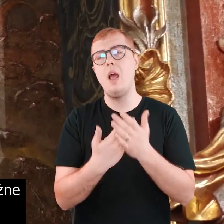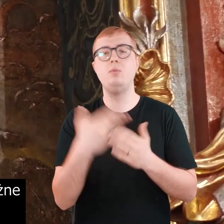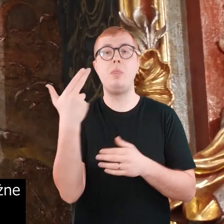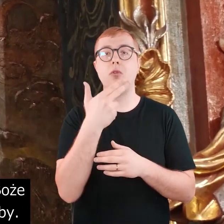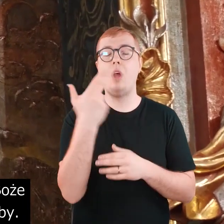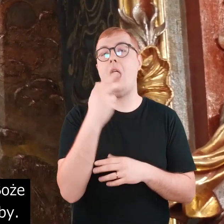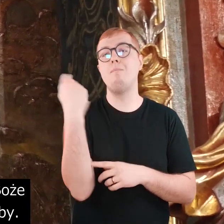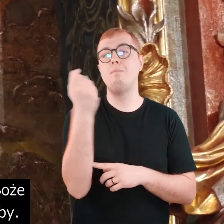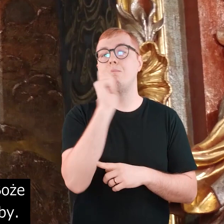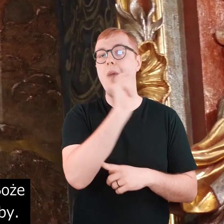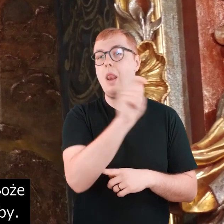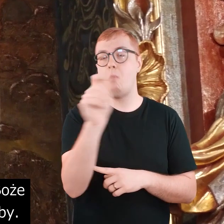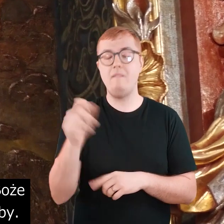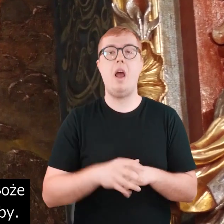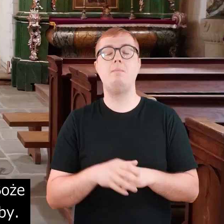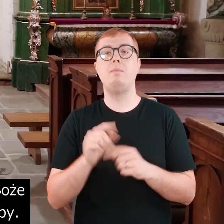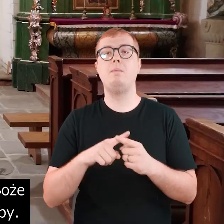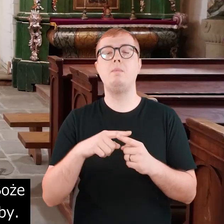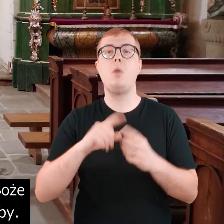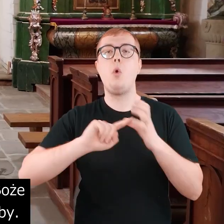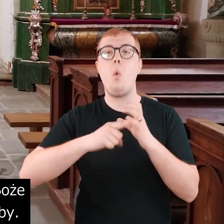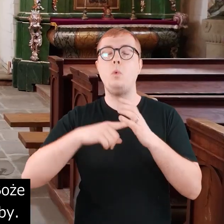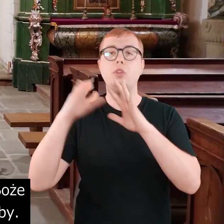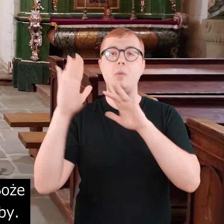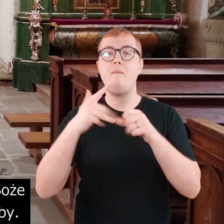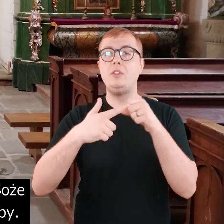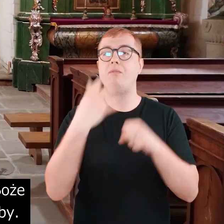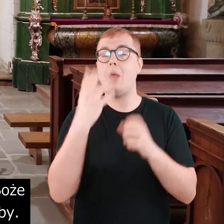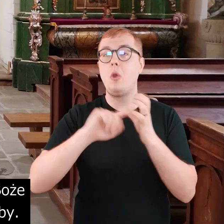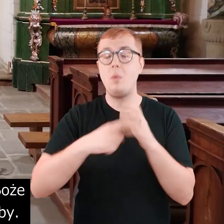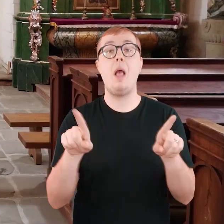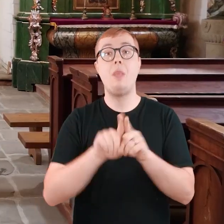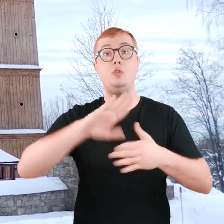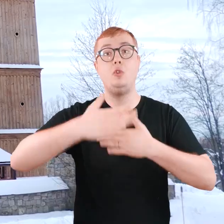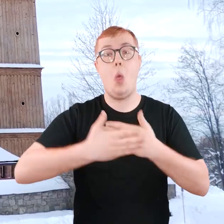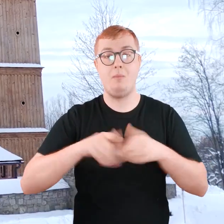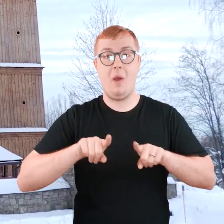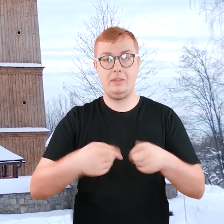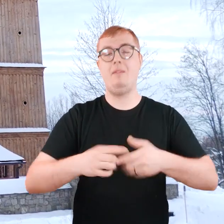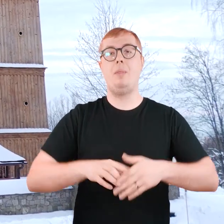takie jak Niedziela Polmowa, Pasterka w Boże Narodzenie, czy okazjonalnie śluby.